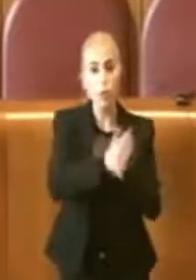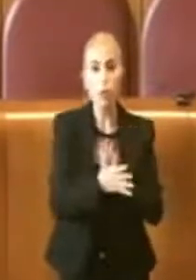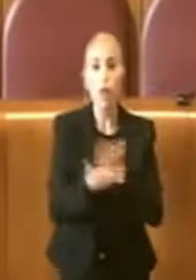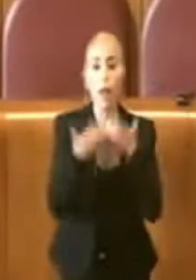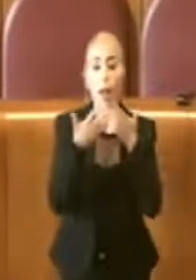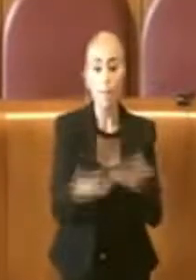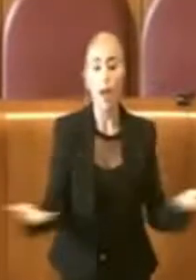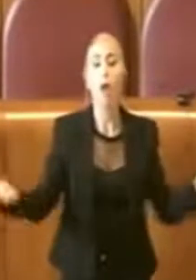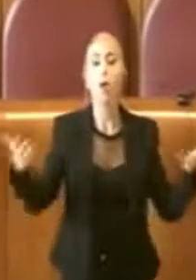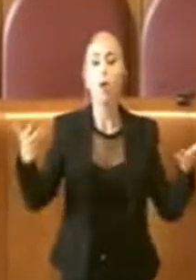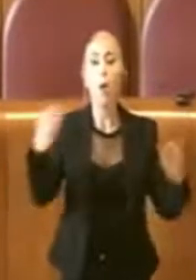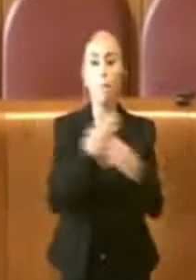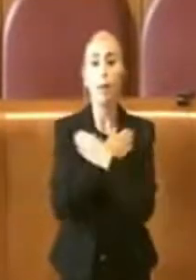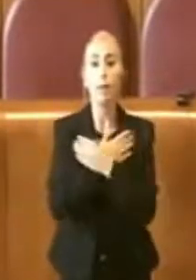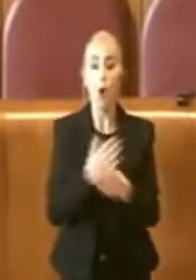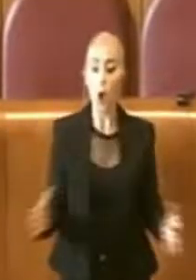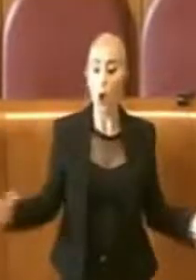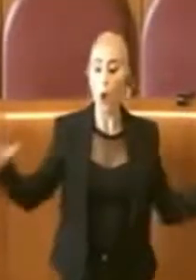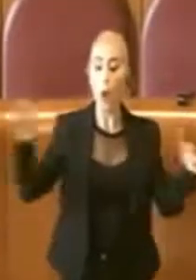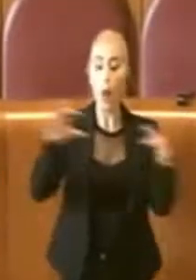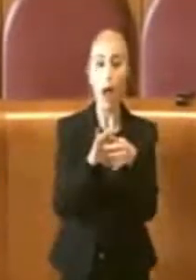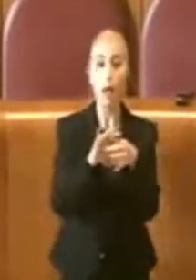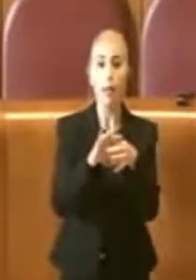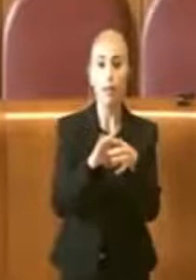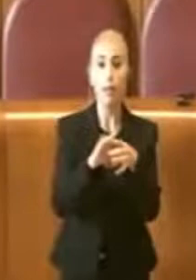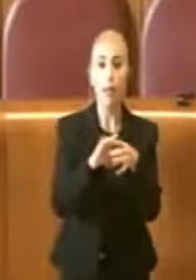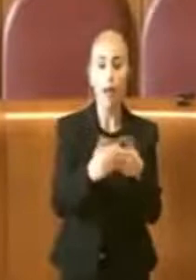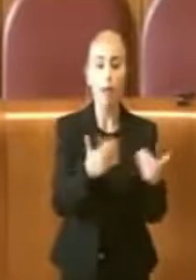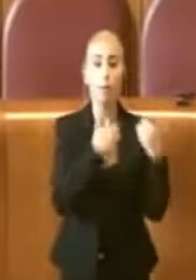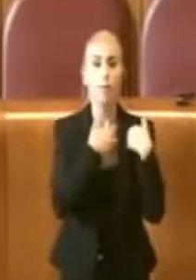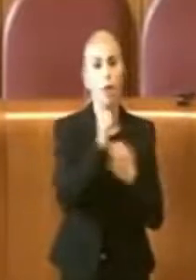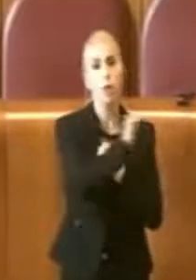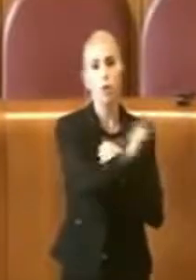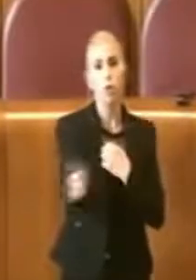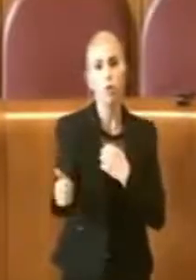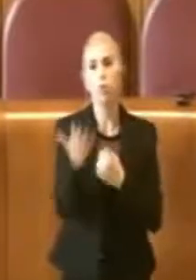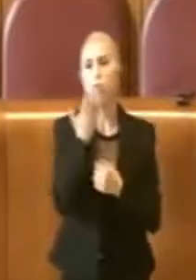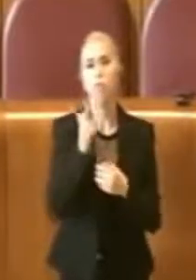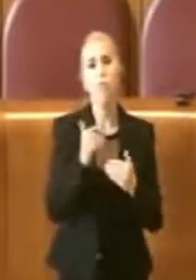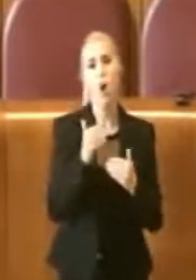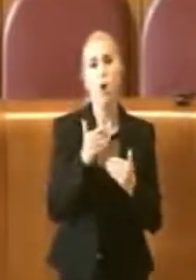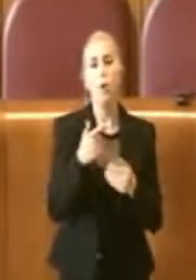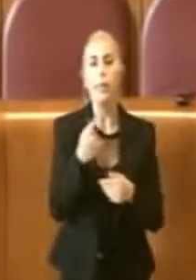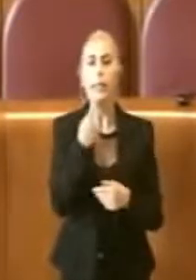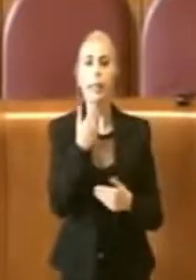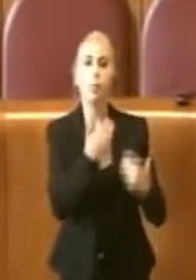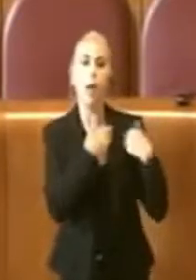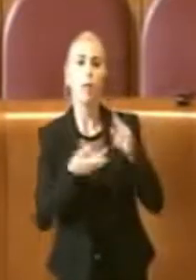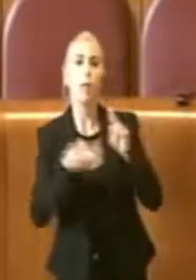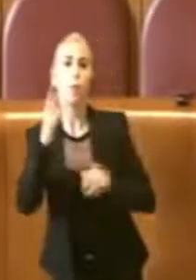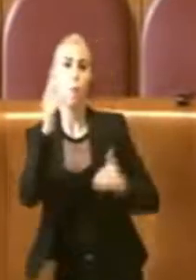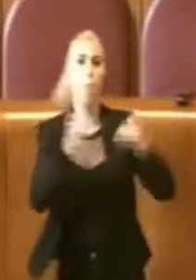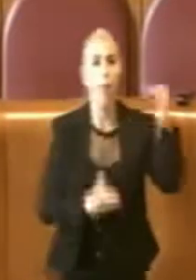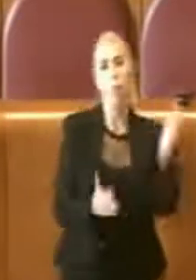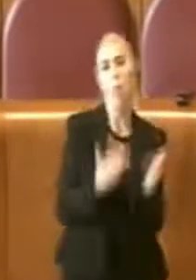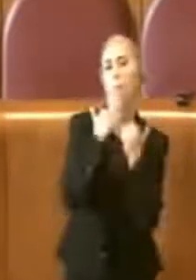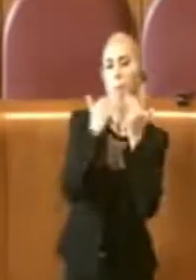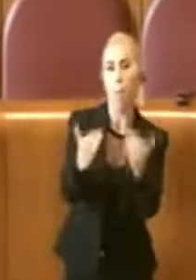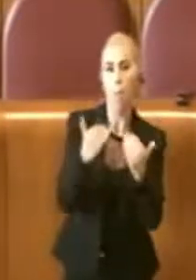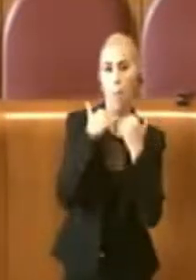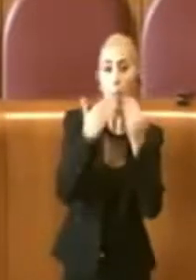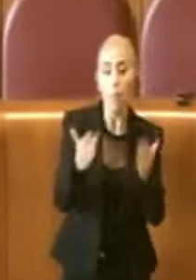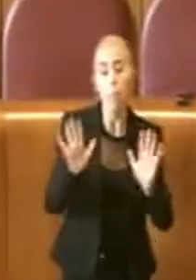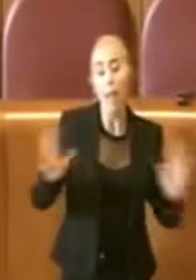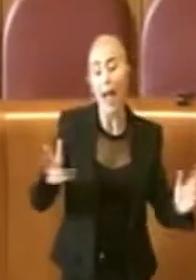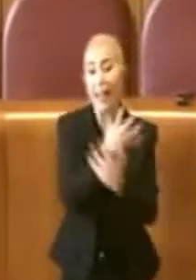Madonnetta io credo che siano riconducibili un po' a tutti, chi più e chi meno. Adesso non voglio pesare, chi ha avuto più responsabilità, però